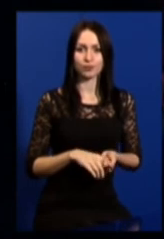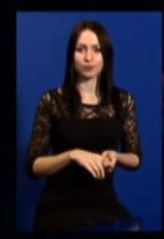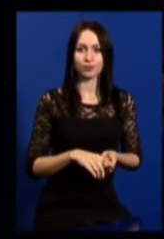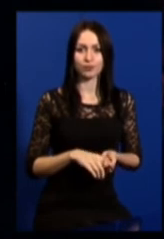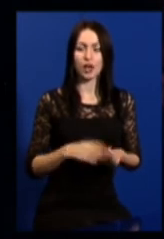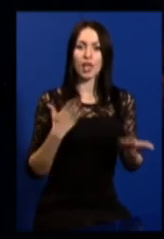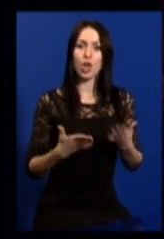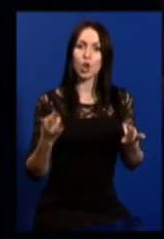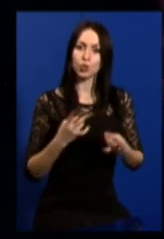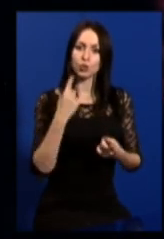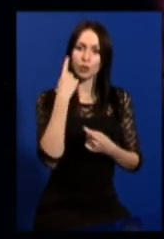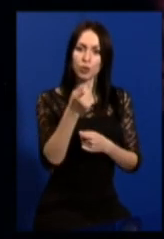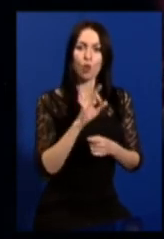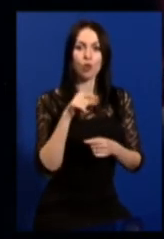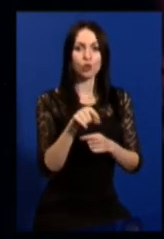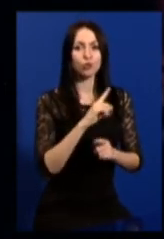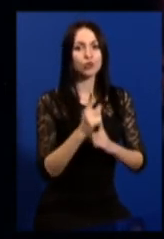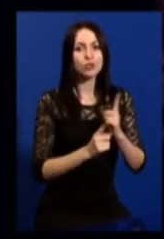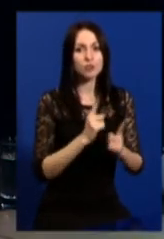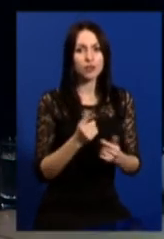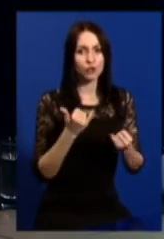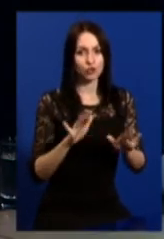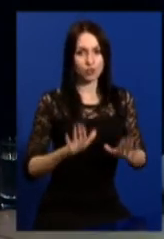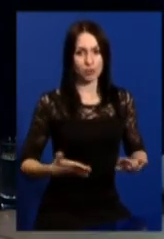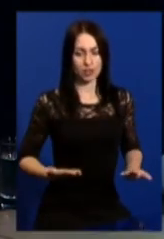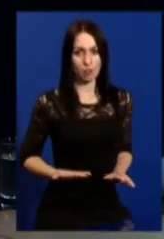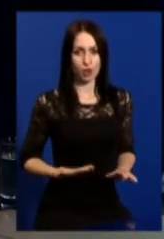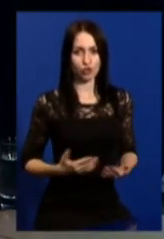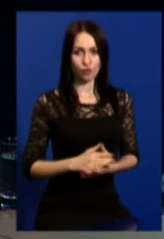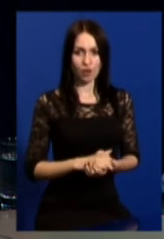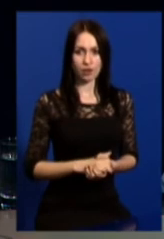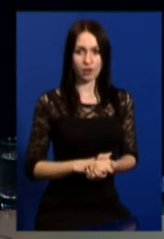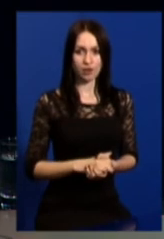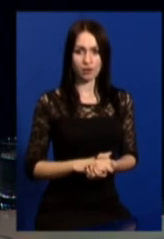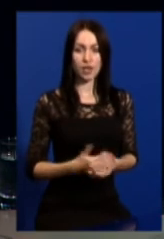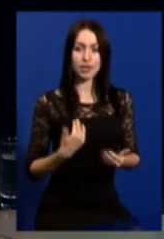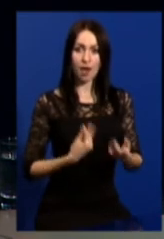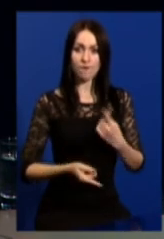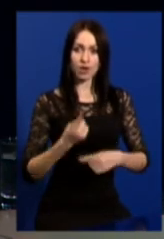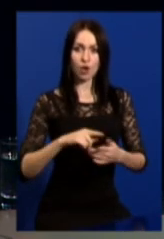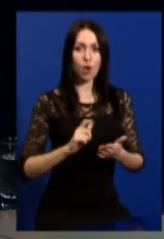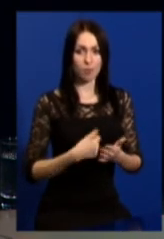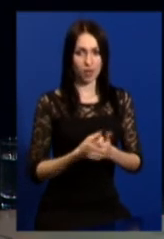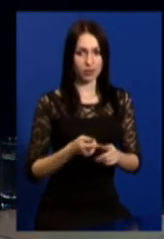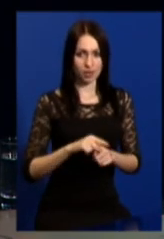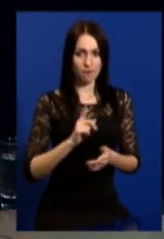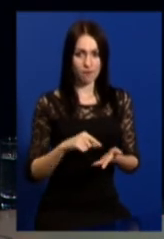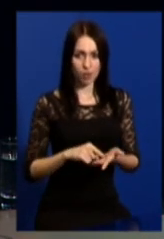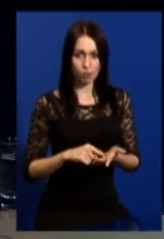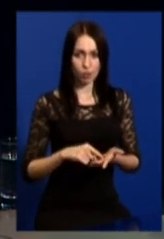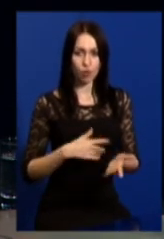Чи потрібно попереджати про те, що змінюєш зараз місце проживання якось і по-інакшому? Я повертаюся знову до цього питання.